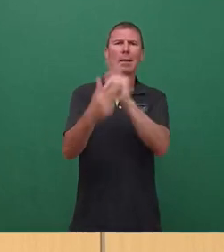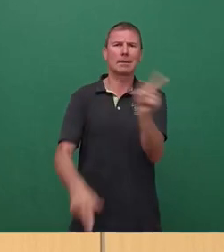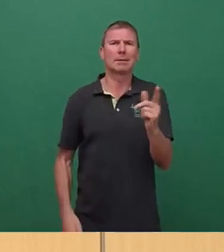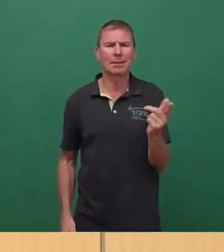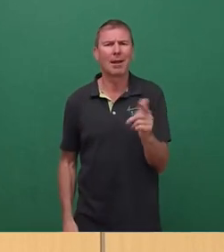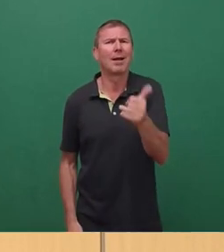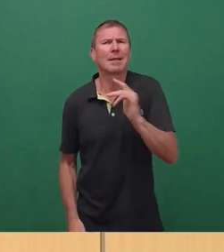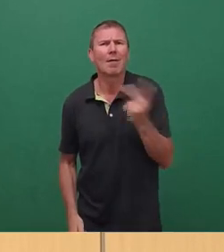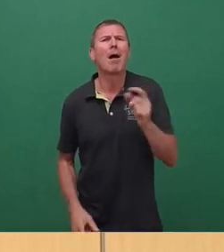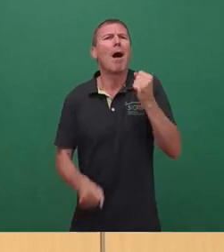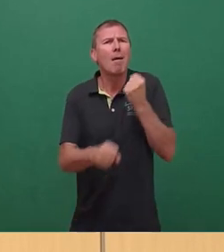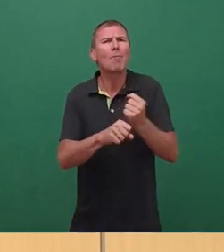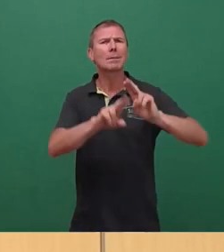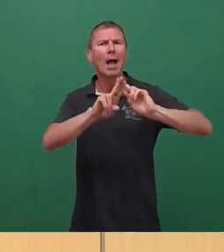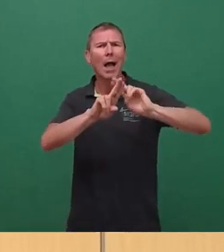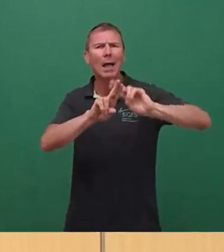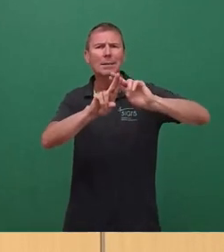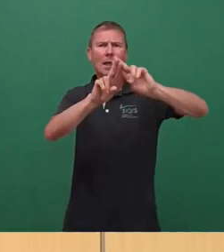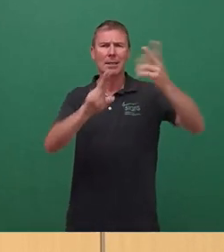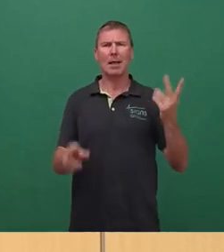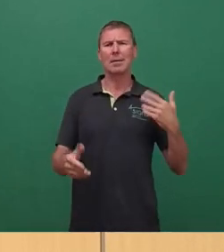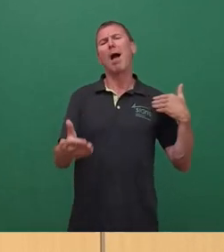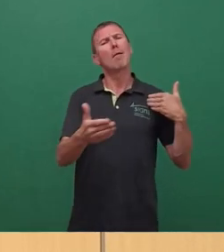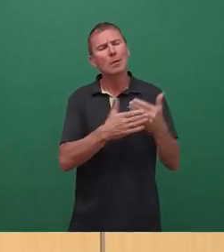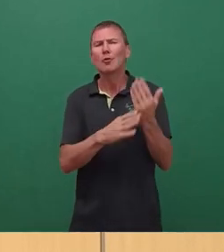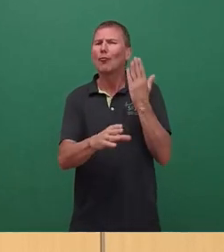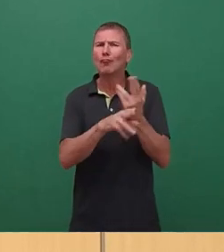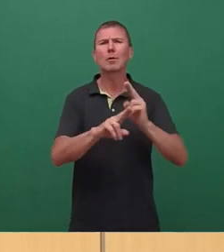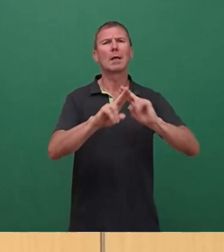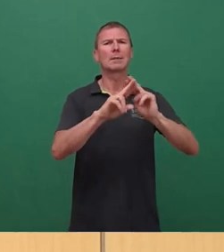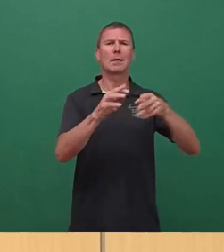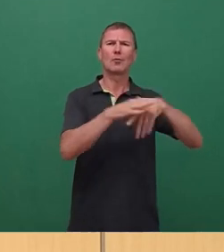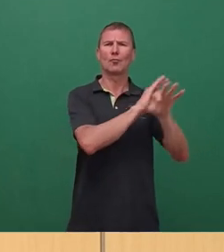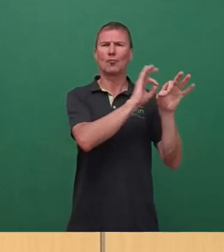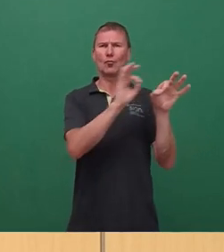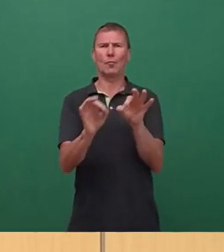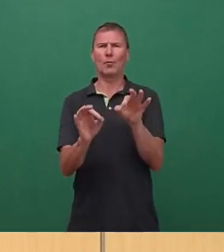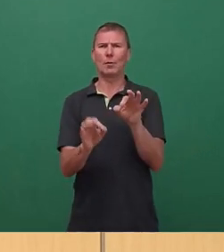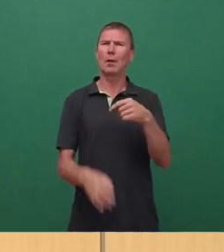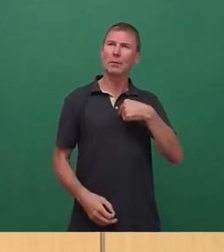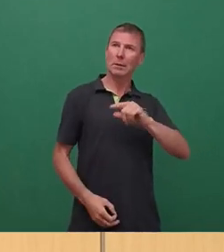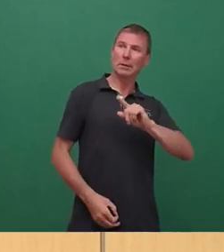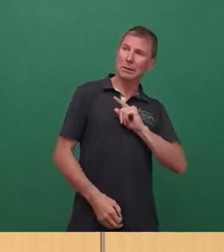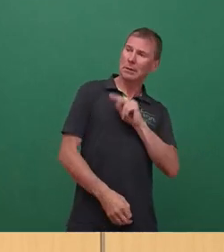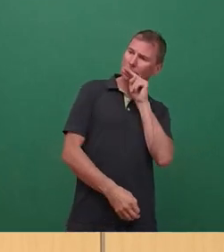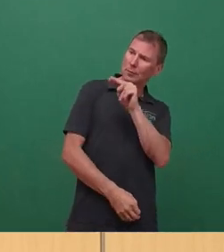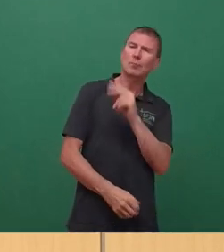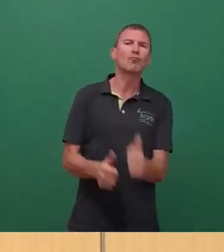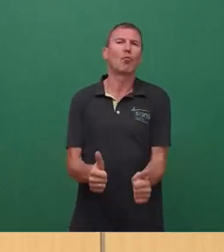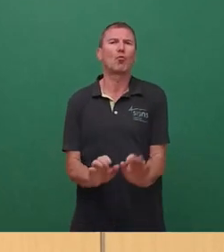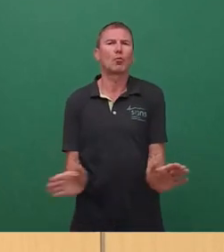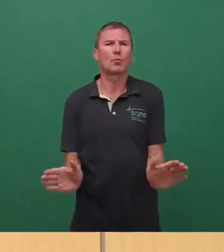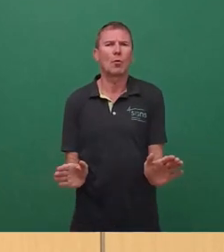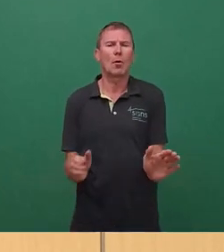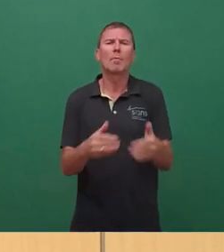sanieren, und bisher sind ja dort auch Sanierungen erfolgt durch Professor Knärer, die ich persönlich ja auch gut finde. Auch die Öffnung in die